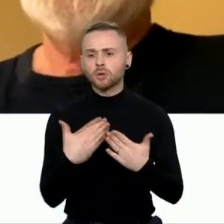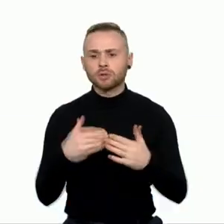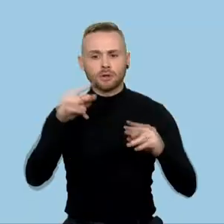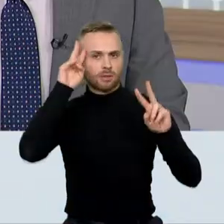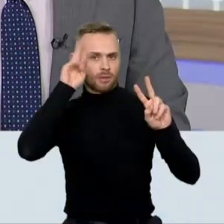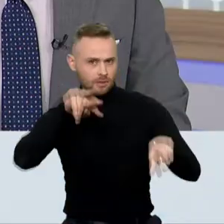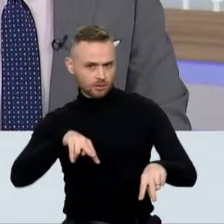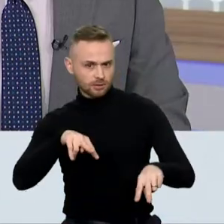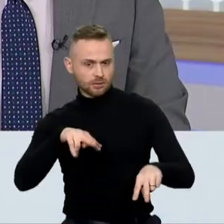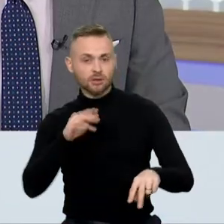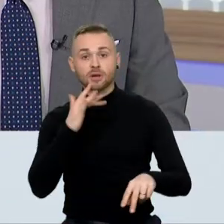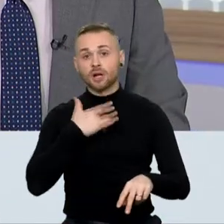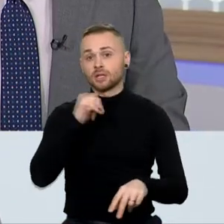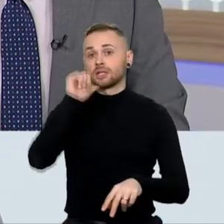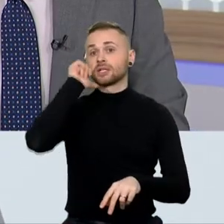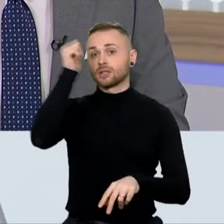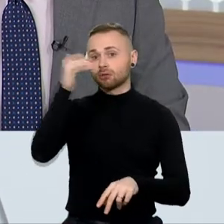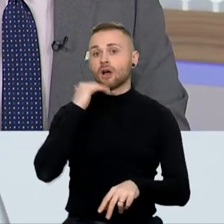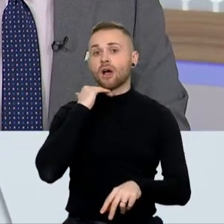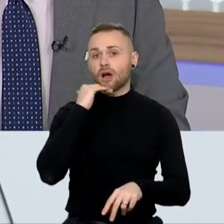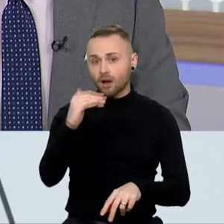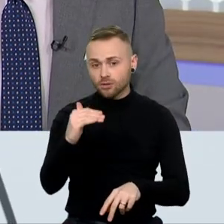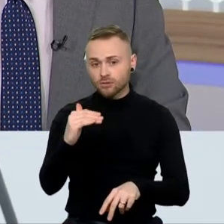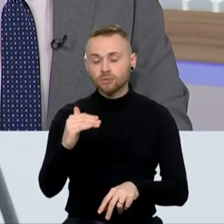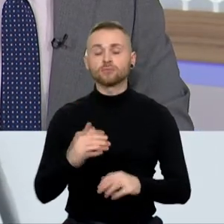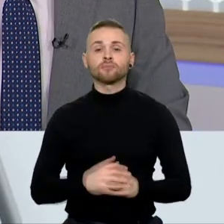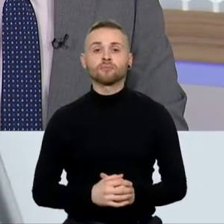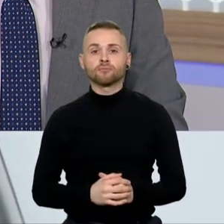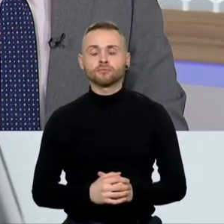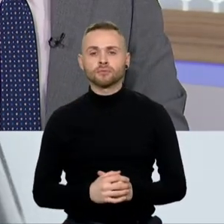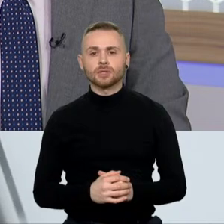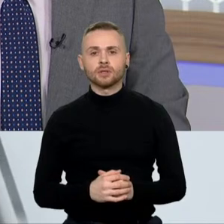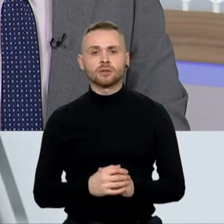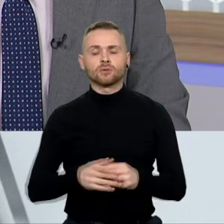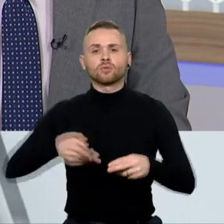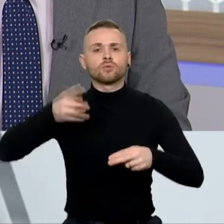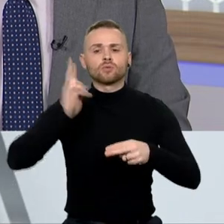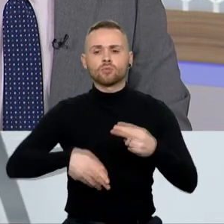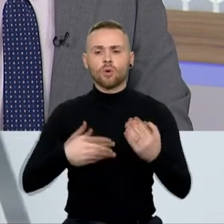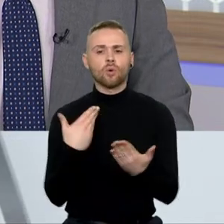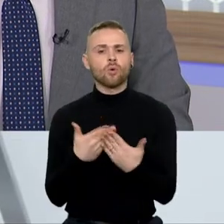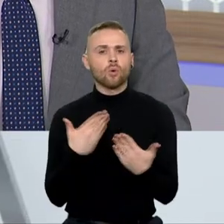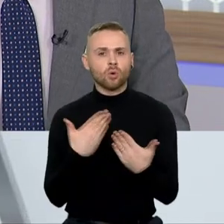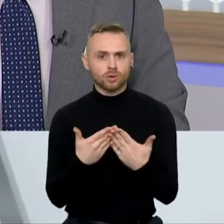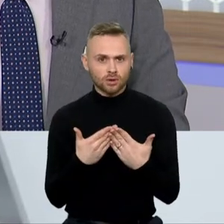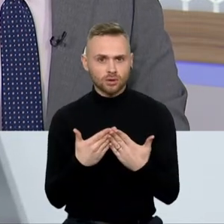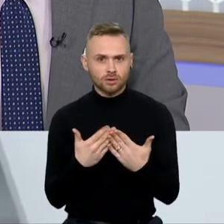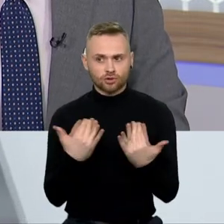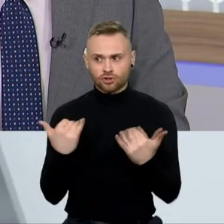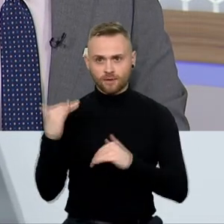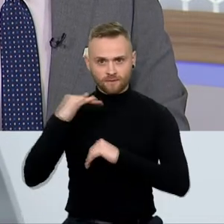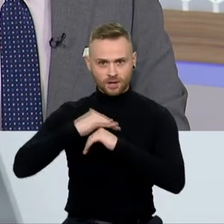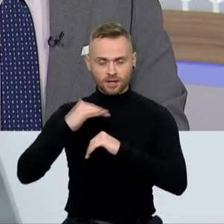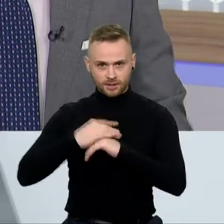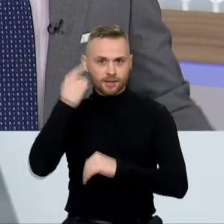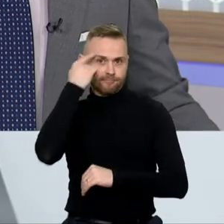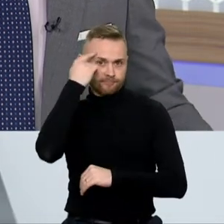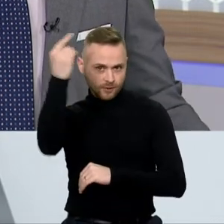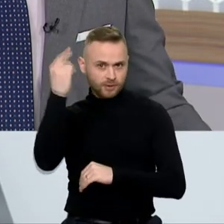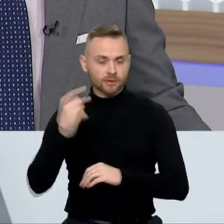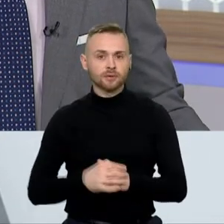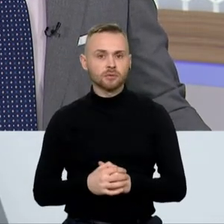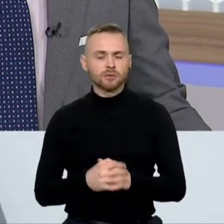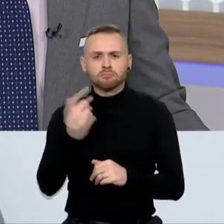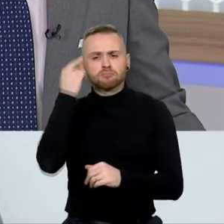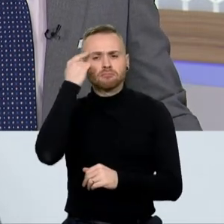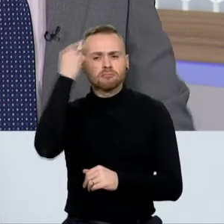rytoj po jos susitikimo su prezidentu, kiek galima suprasti, sprendimas buvo primtas šį vakarą. Kokie tokie